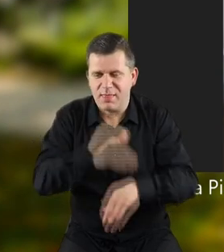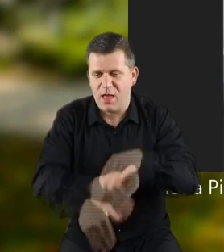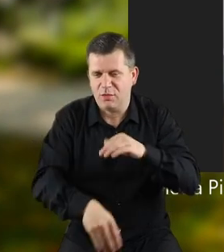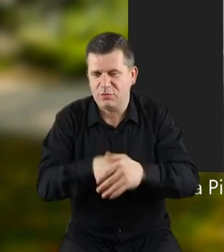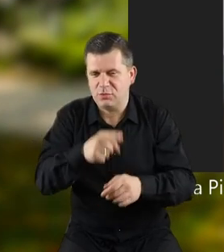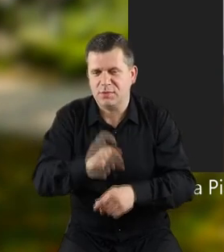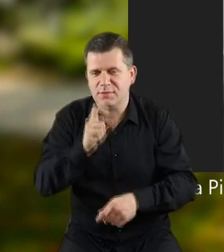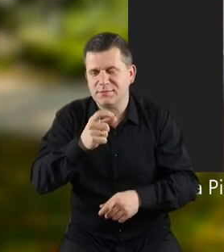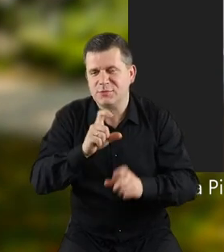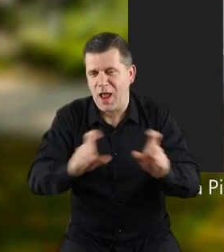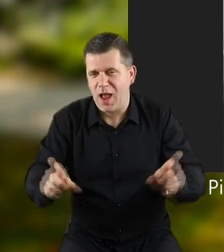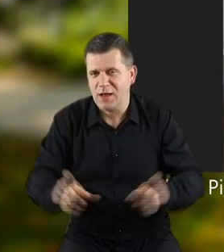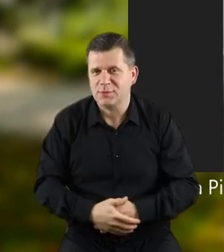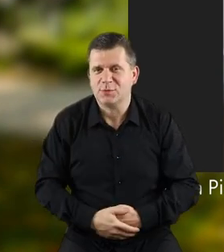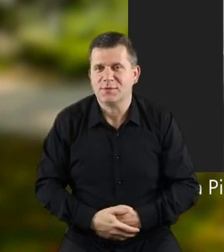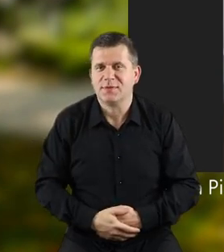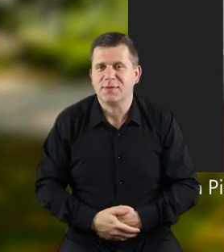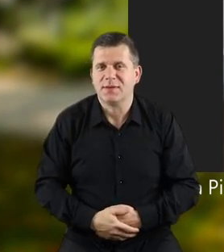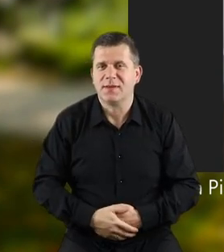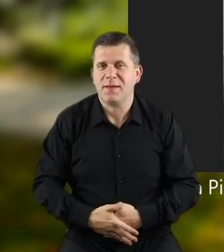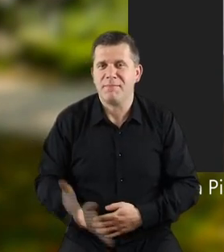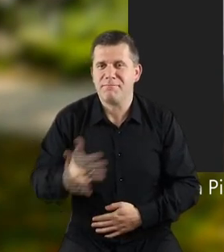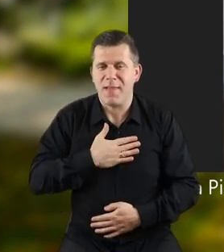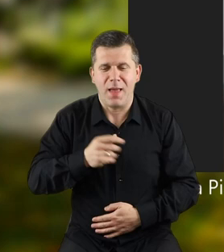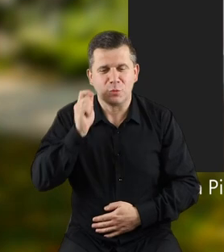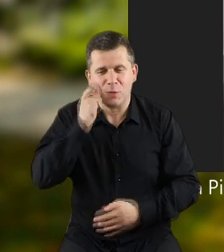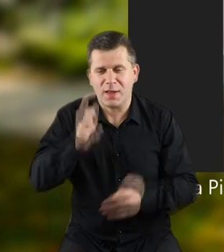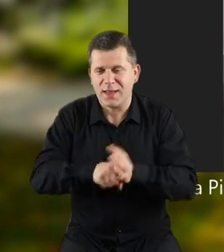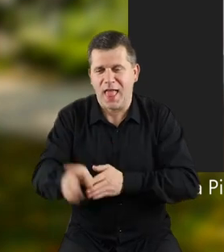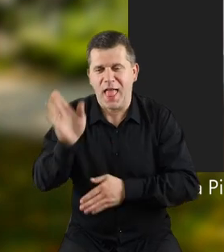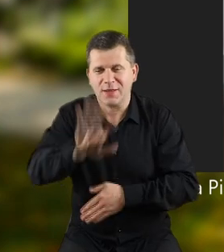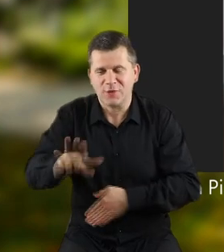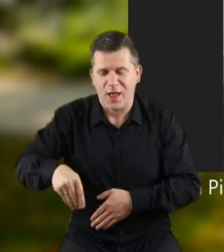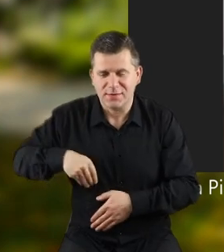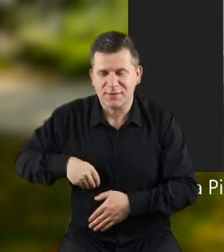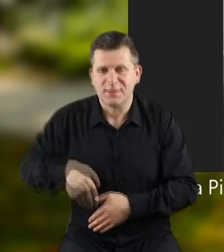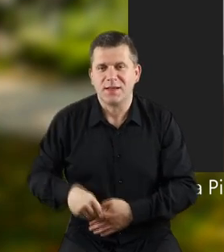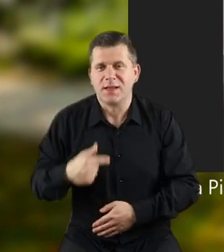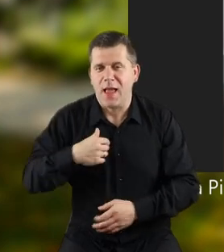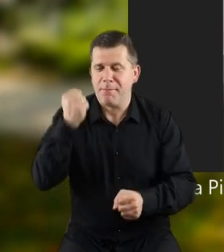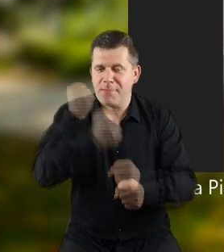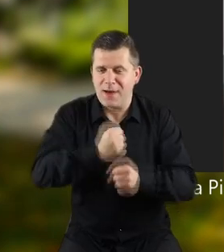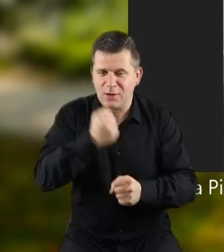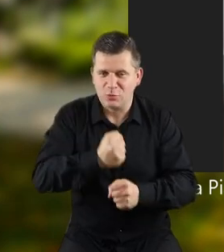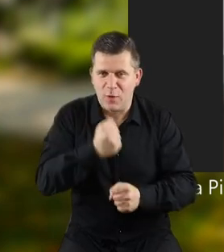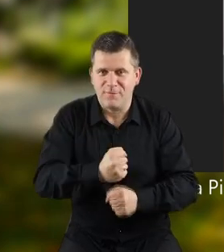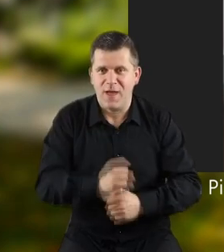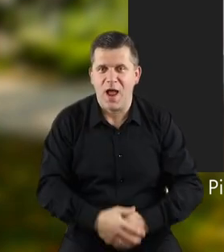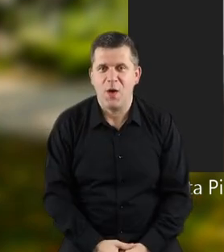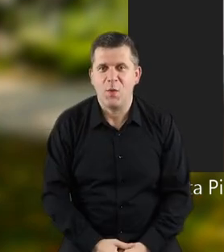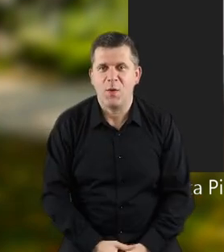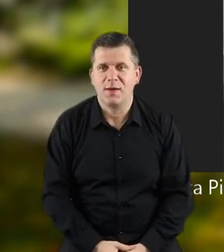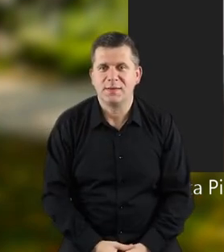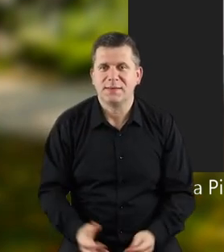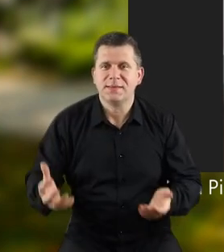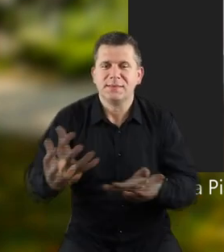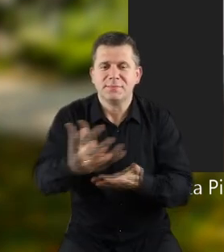szczęście tych czasów. i słuchajcie, żeby mieć te cukierki dla dzieci, ja pracowałam,